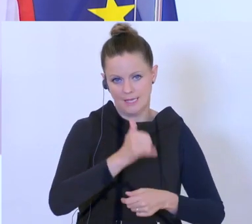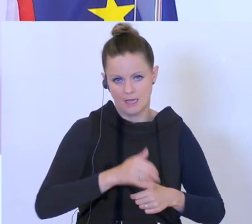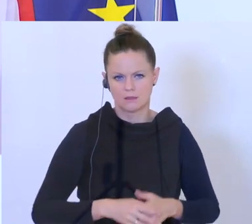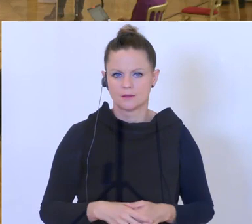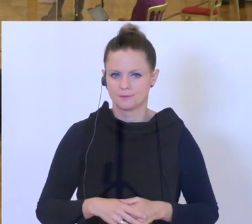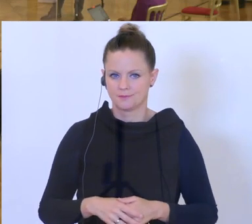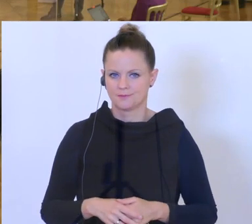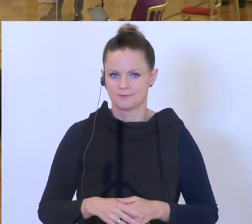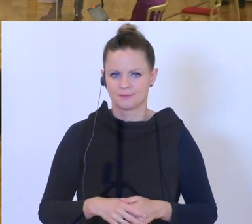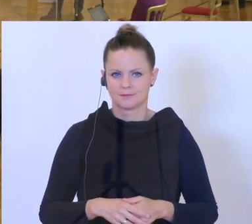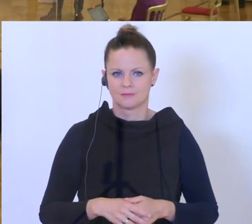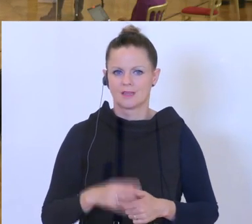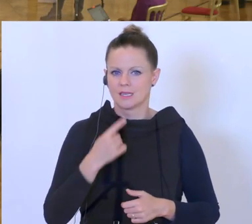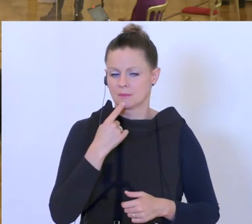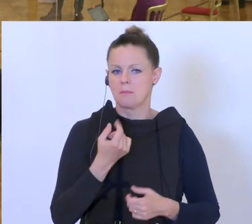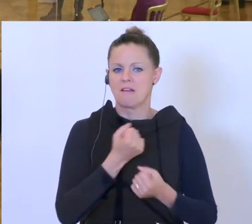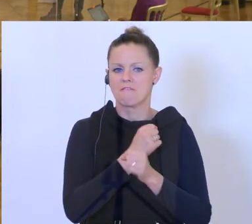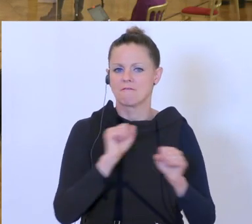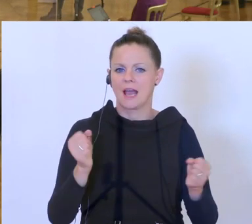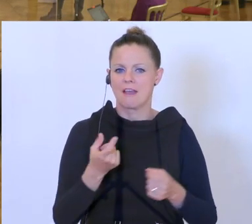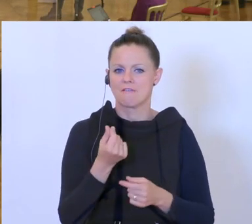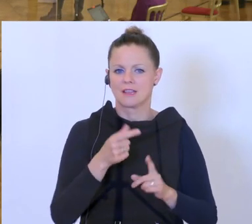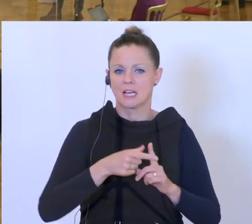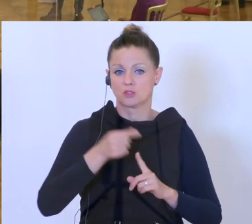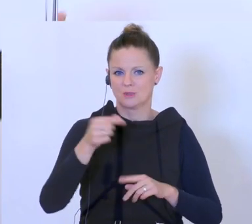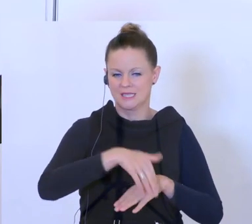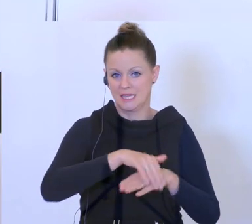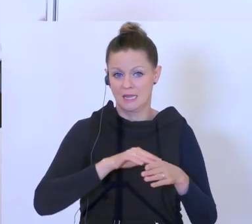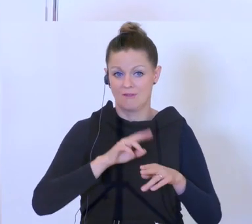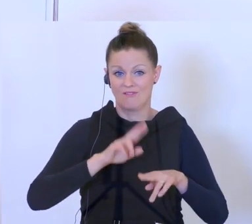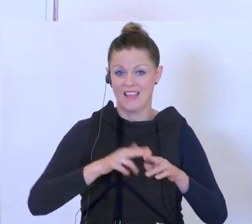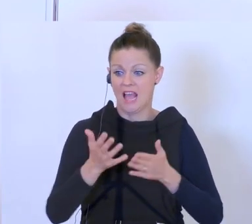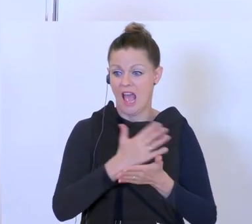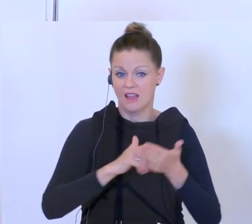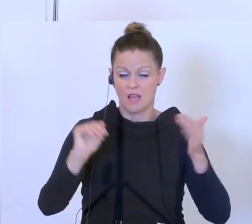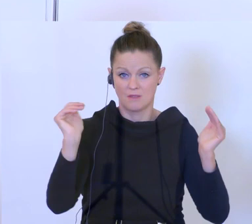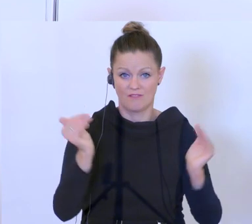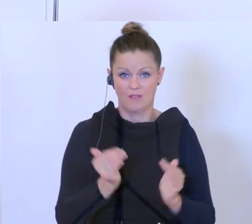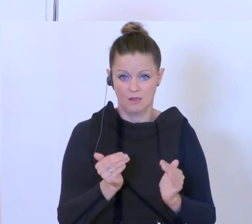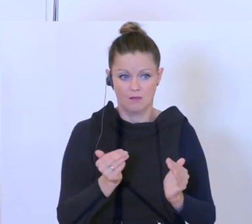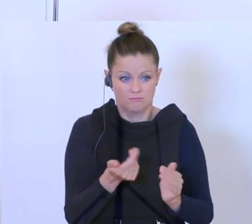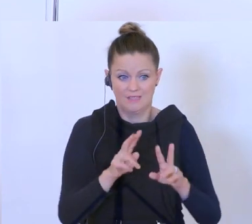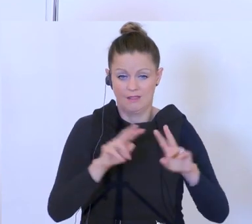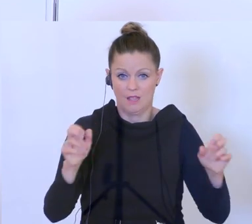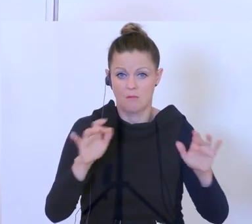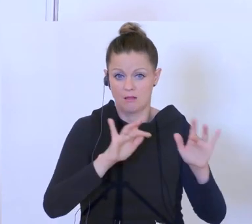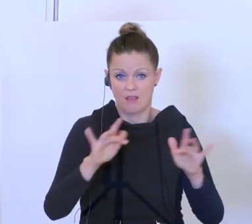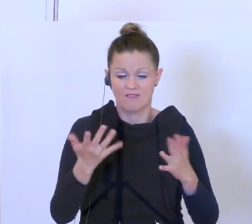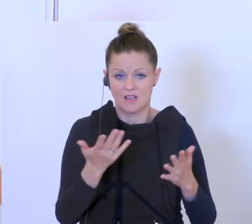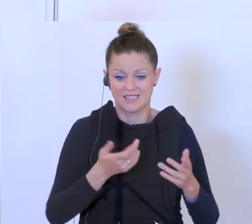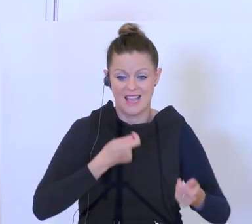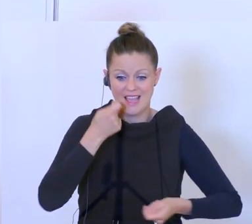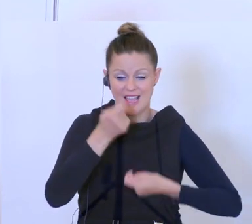Typischerweise heißt es immer freie Finanzspitze bei den Gemeinden. Und wenn die Einnahmen zurückgehen, dann haben wir ja dort genau das Thema, dass für die